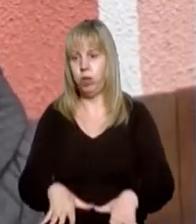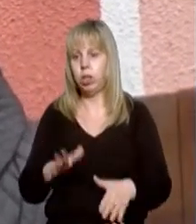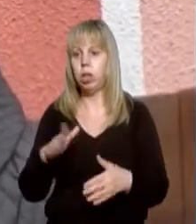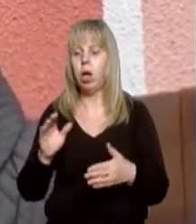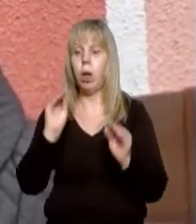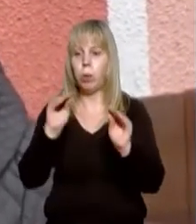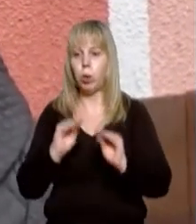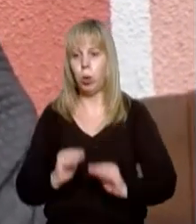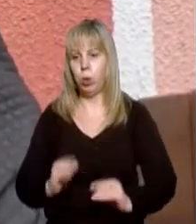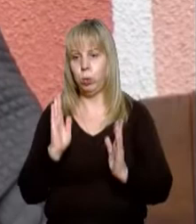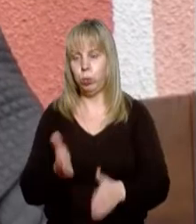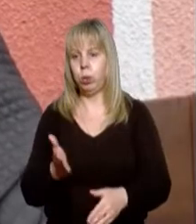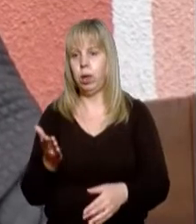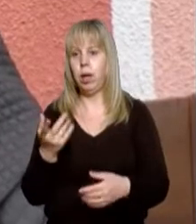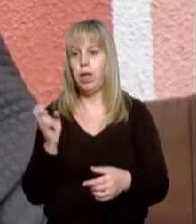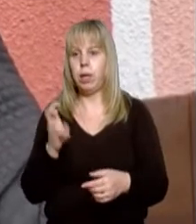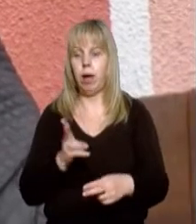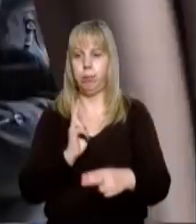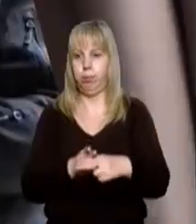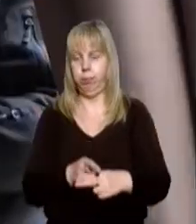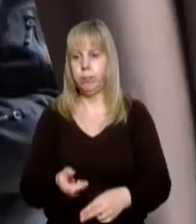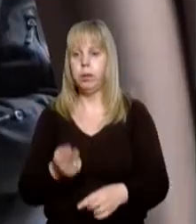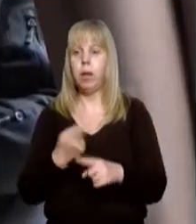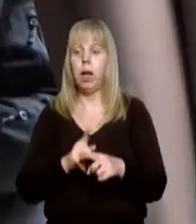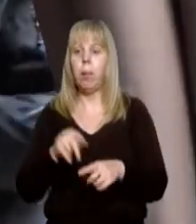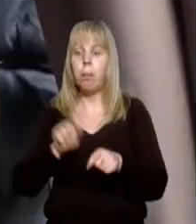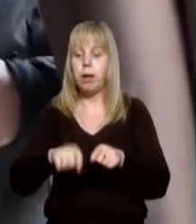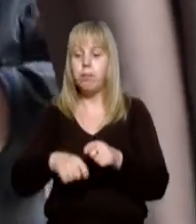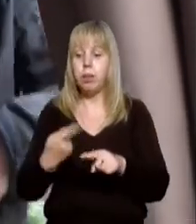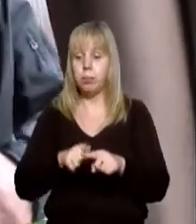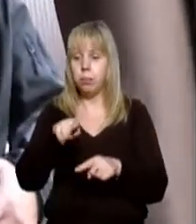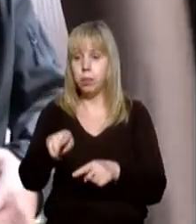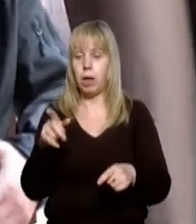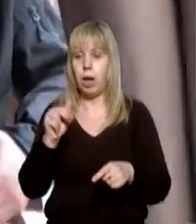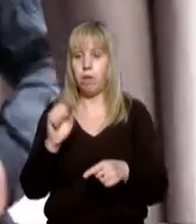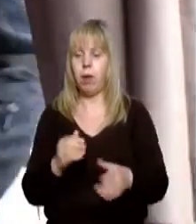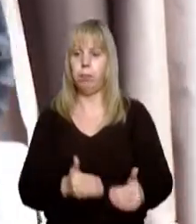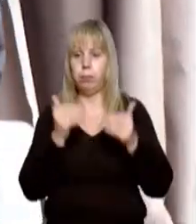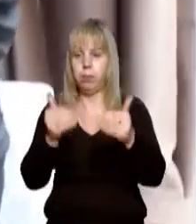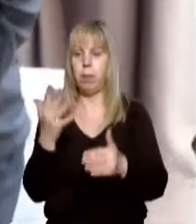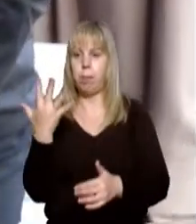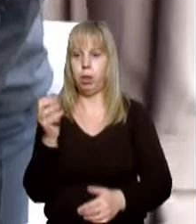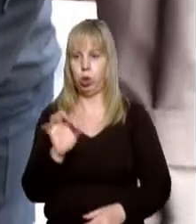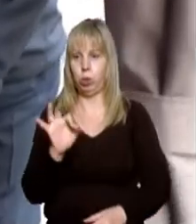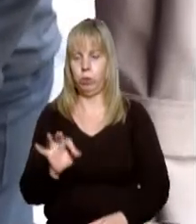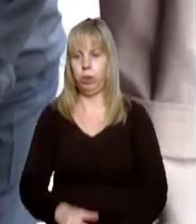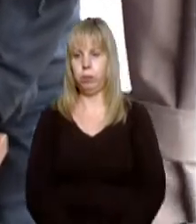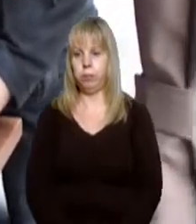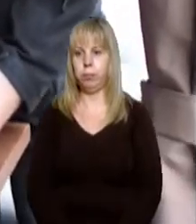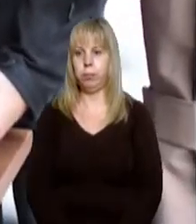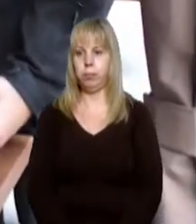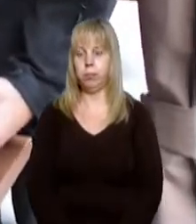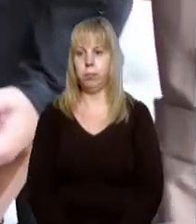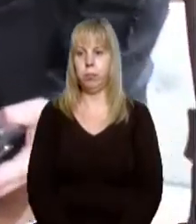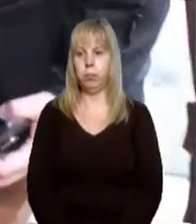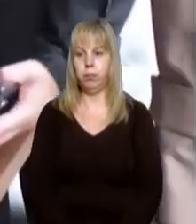Протокол буде складений як перешкода. Перевірку цього закладу перенесли на 5 жовтня. Руслана Гостюк, Леонтій Николишин,